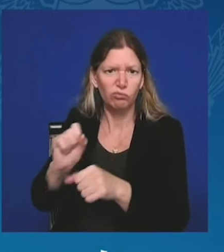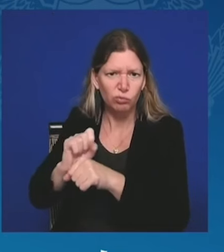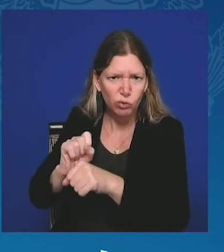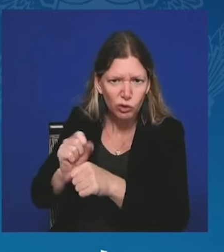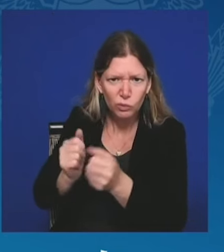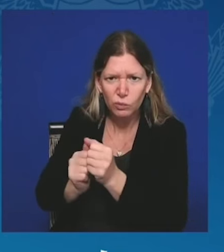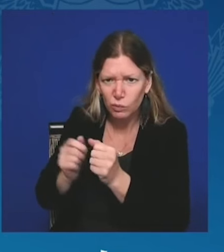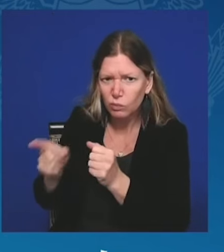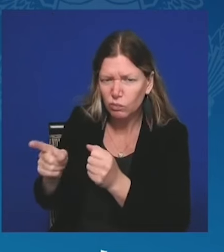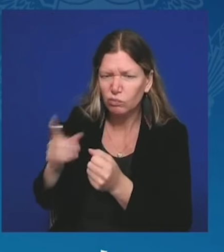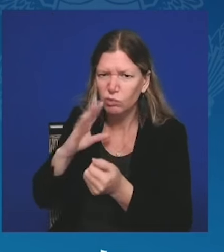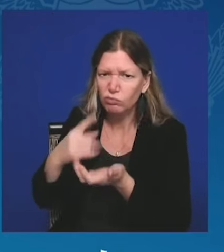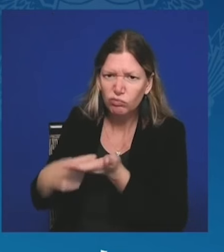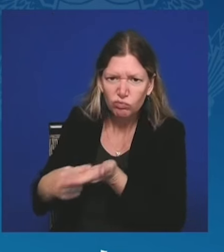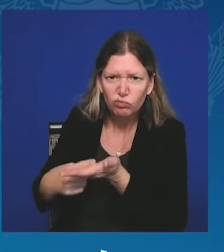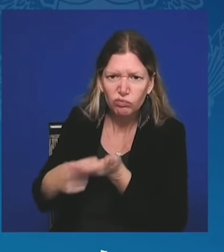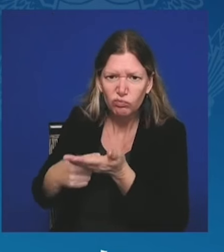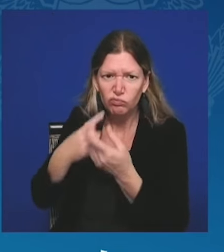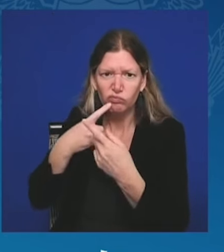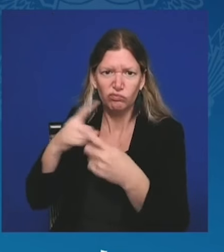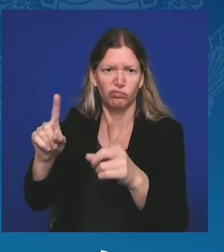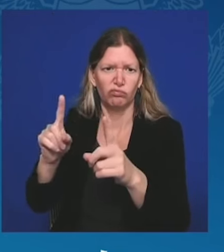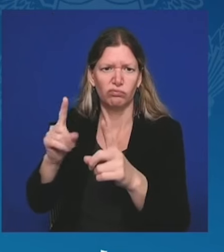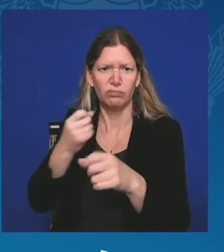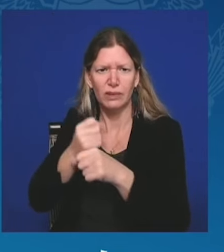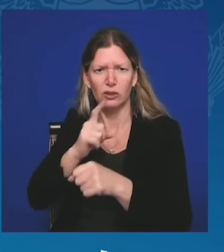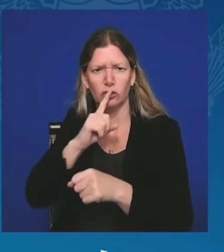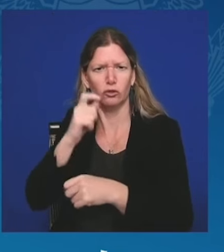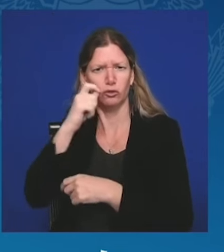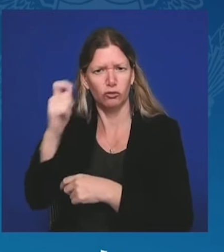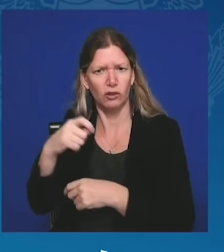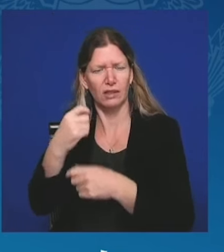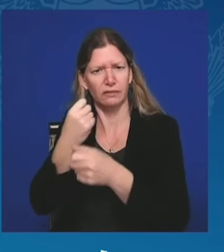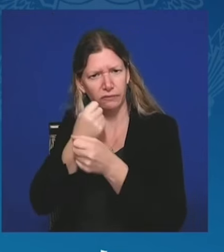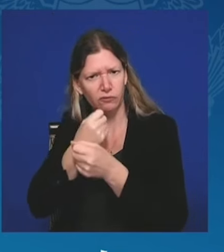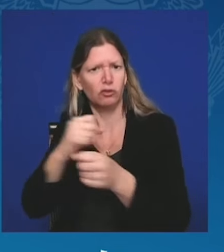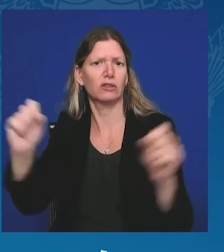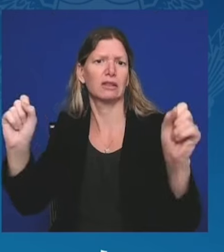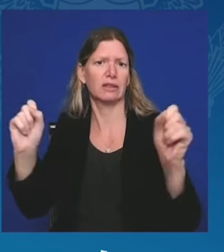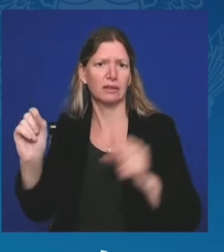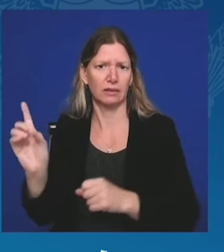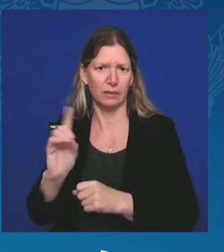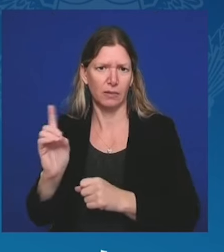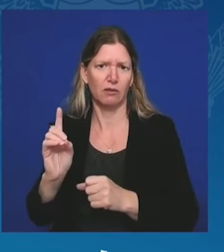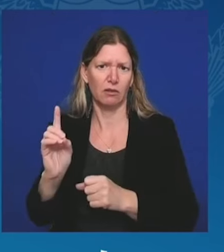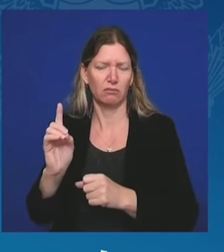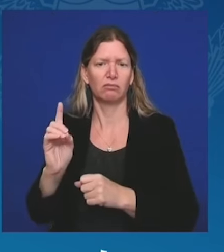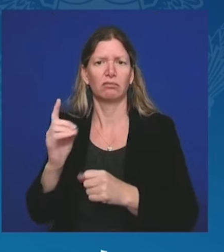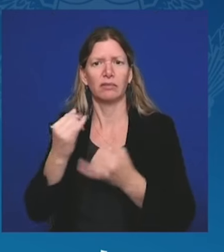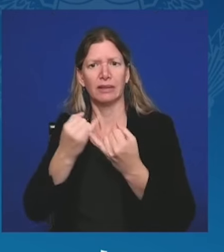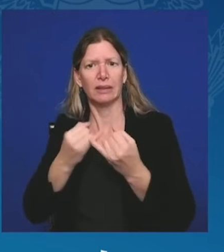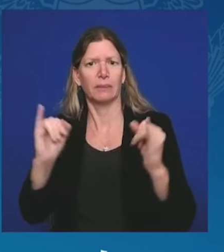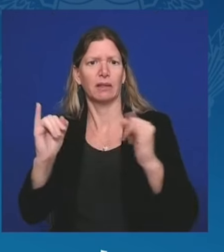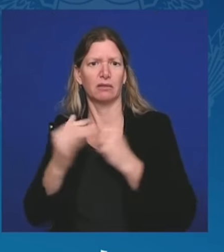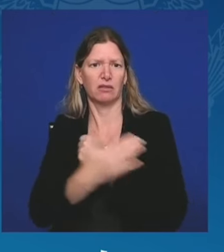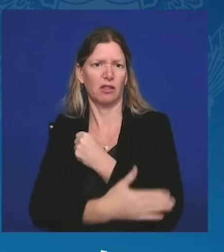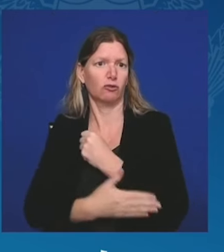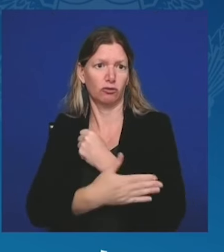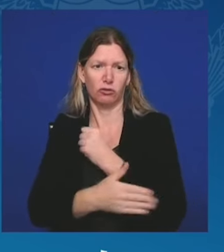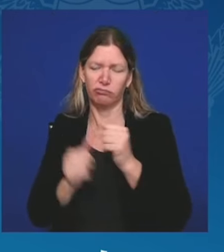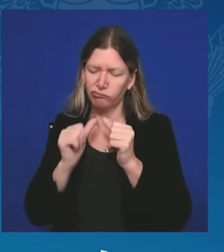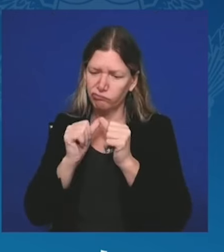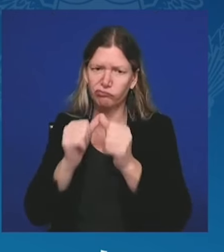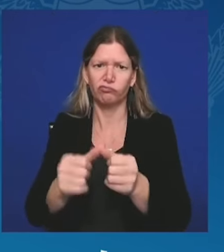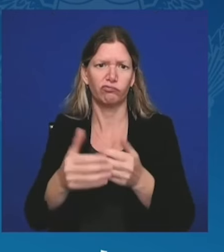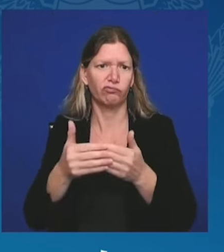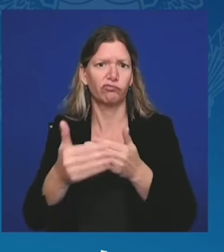konflikcie i pozostanie wolnym, demokratycznym oraz niezależnym narodem. Witam ponownie. Dziękuję bardzo.